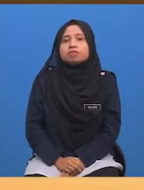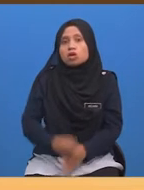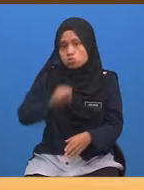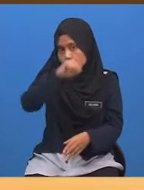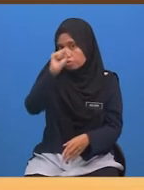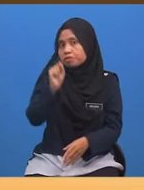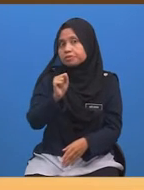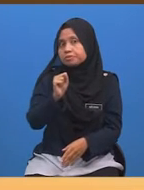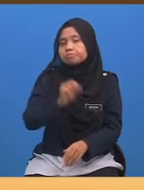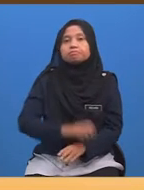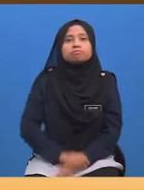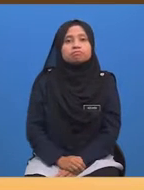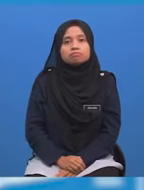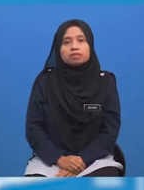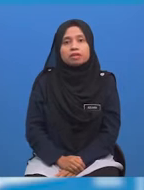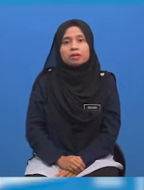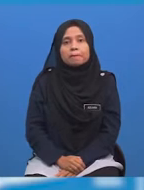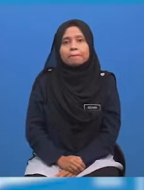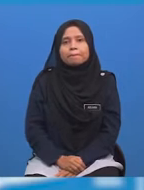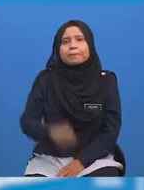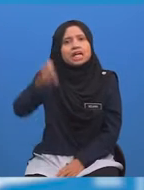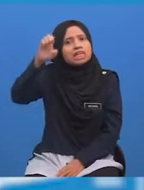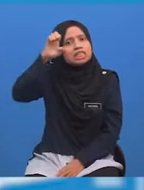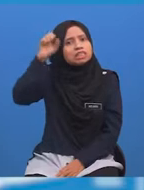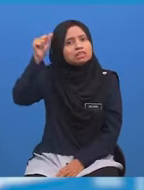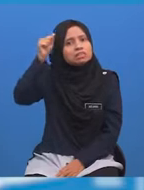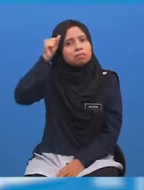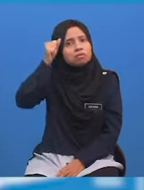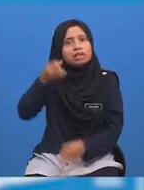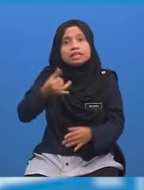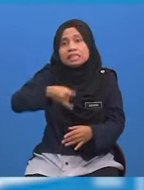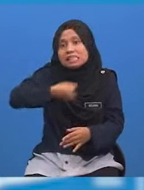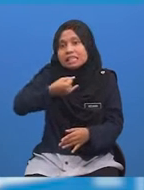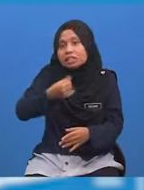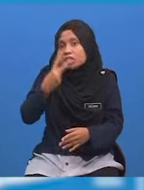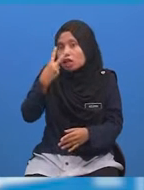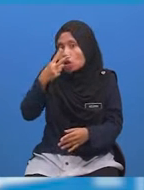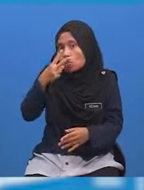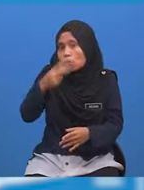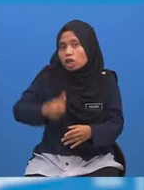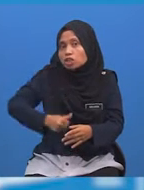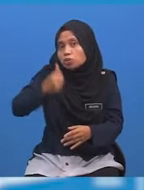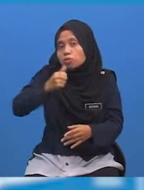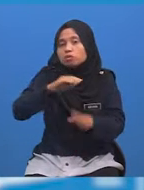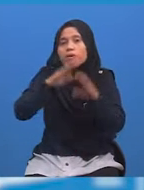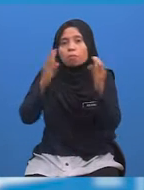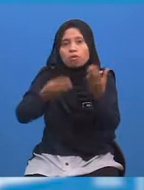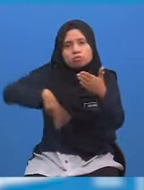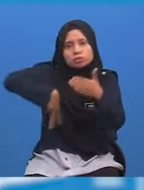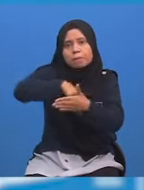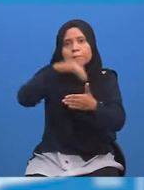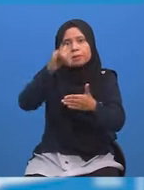Soalannya ialah Encik Salman ingin menonton kejohanan bola sepak